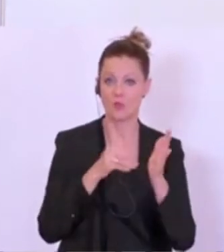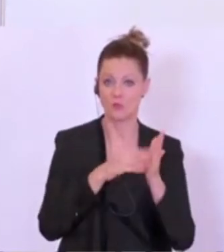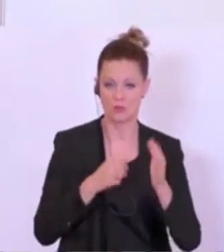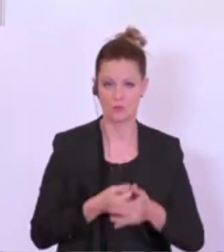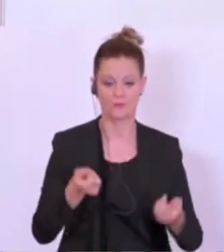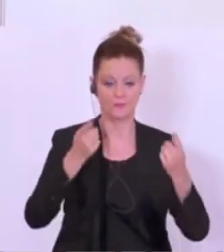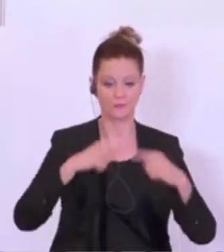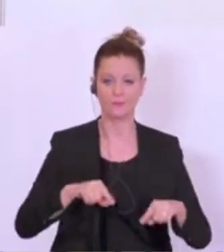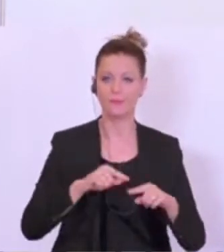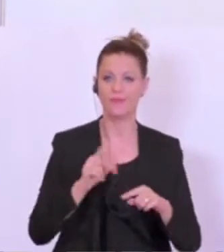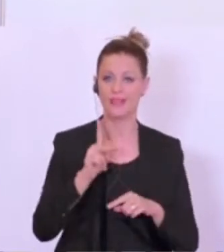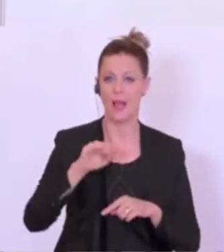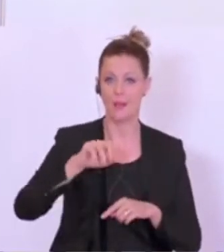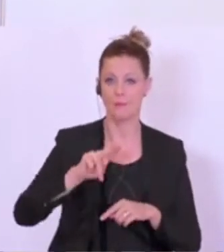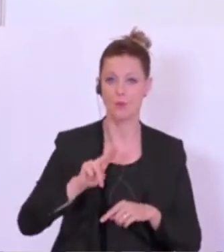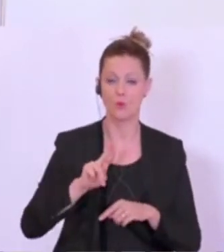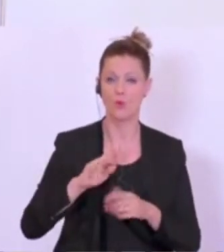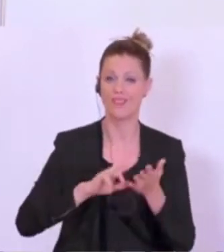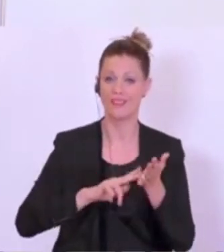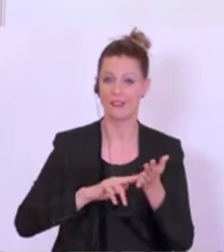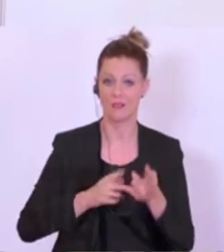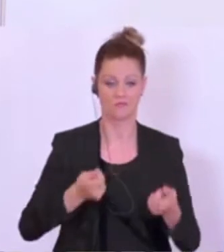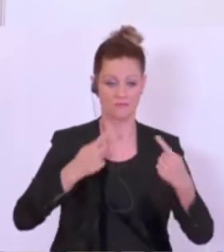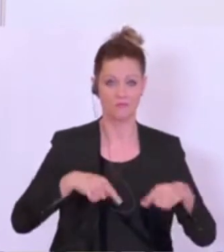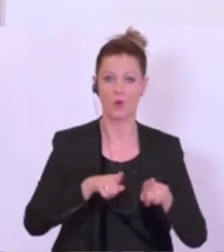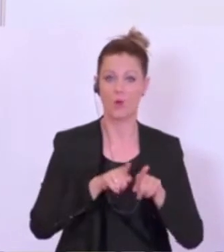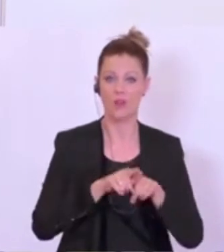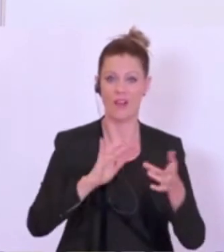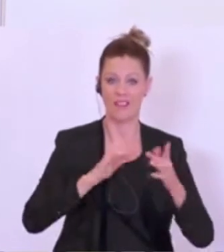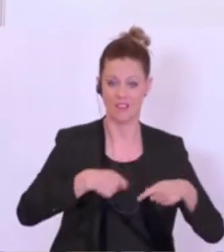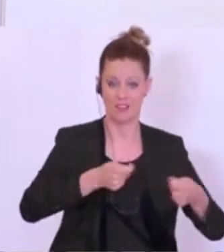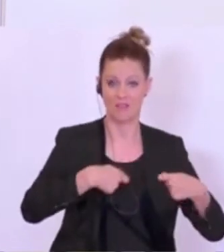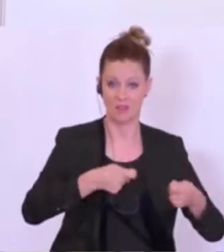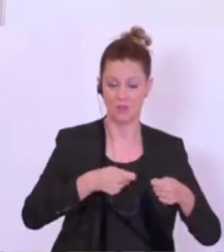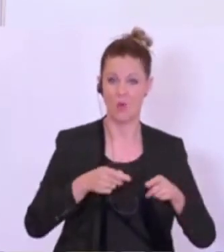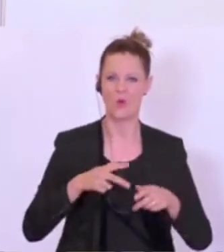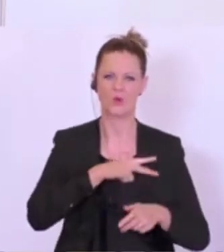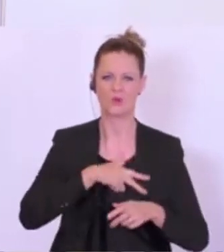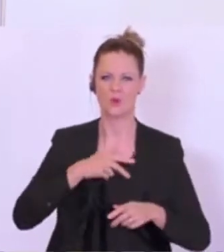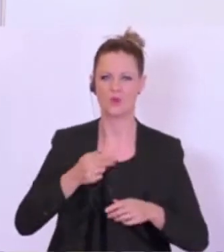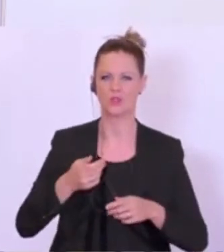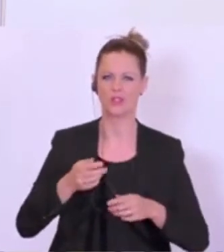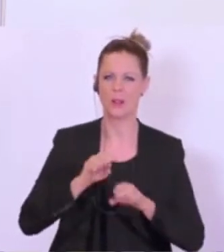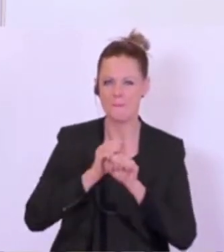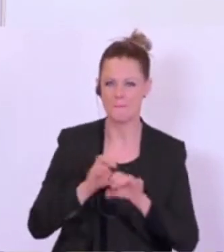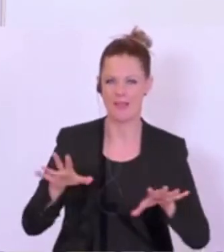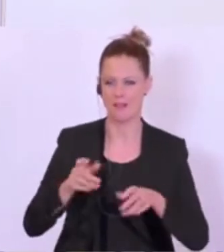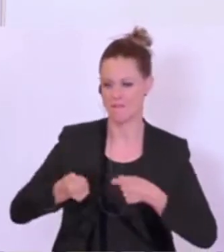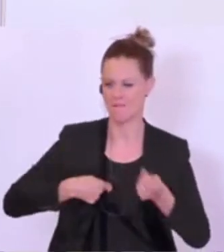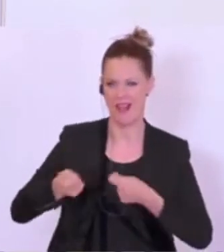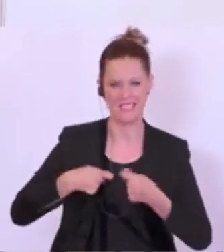Digitalisierung von KMUs, aber auch der Bereich E-Commerce und Marketing über Social Media ist unterdurchschnittlich